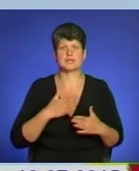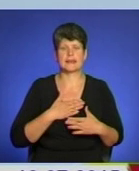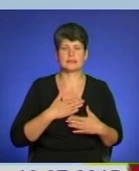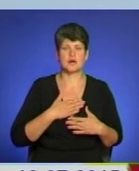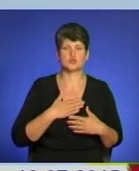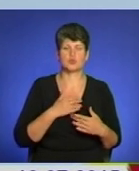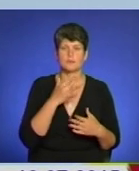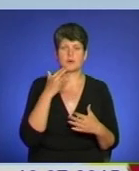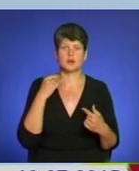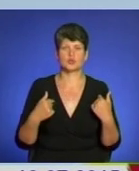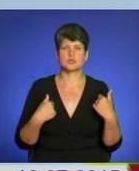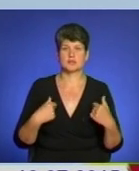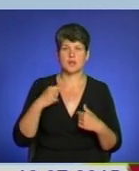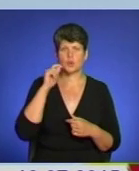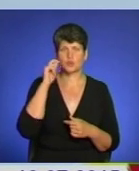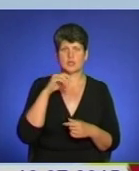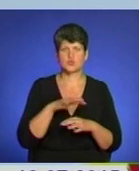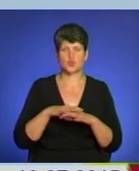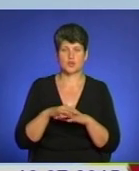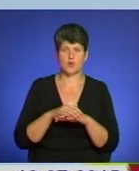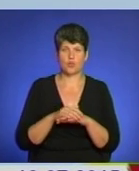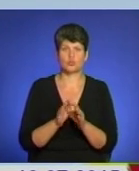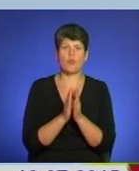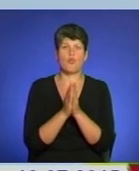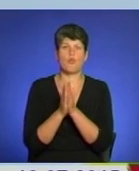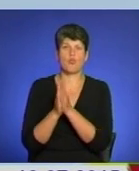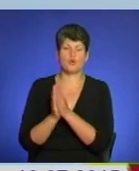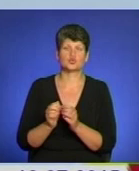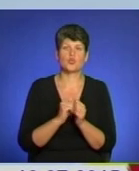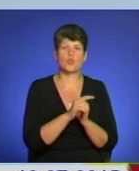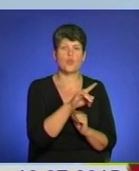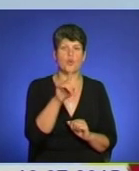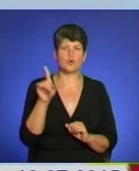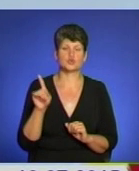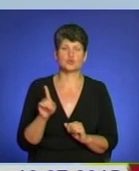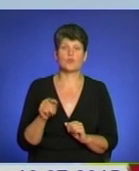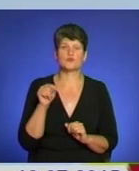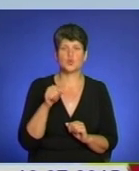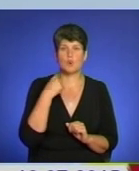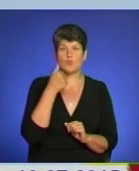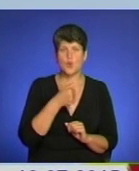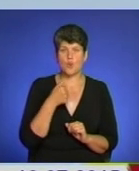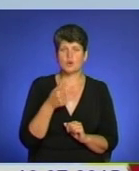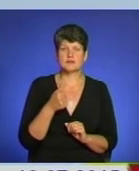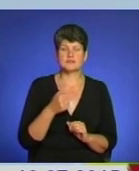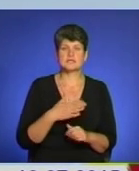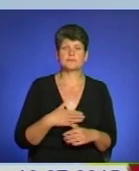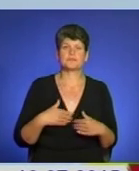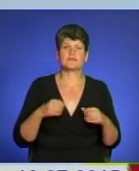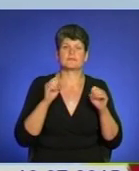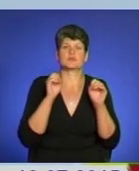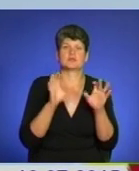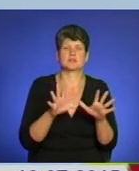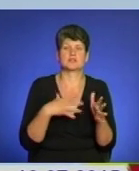новострадального українського народу. Прошу кожного у цьому році пожертвувати